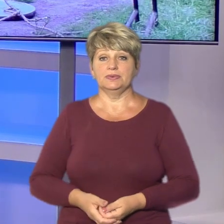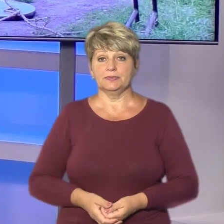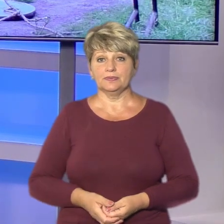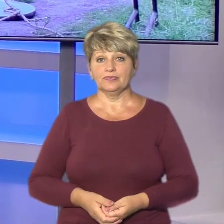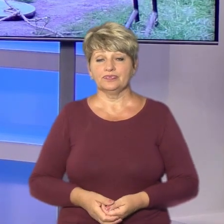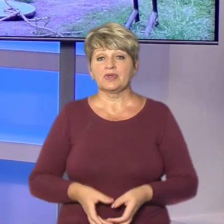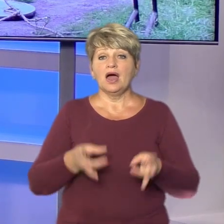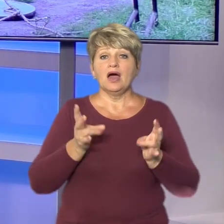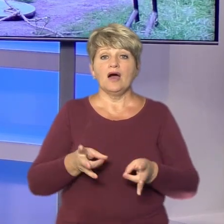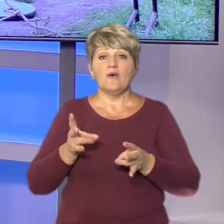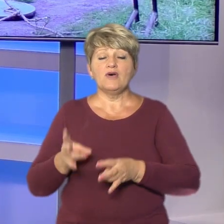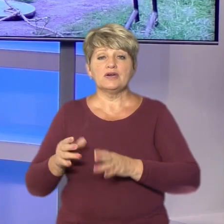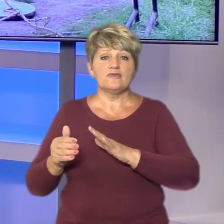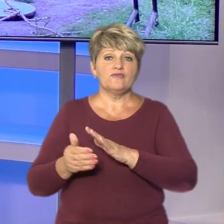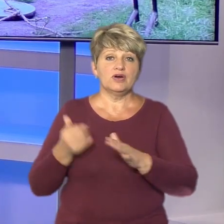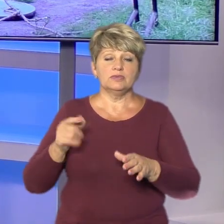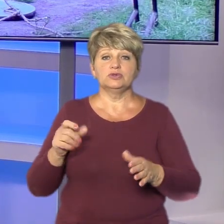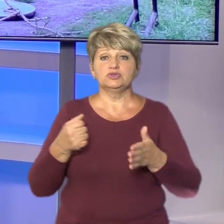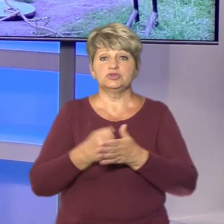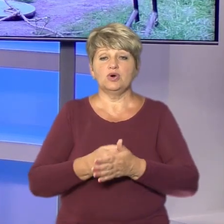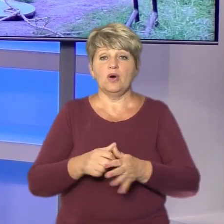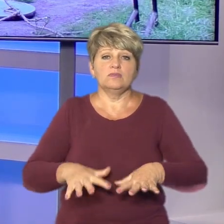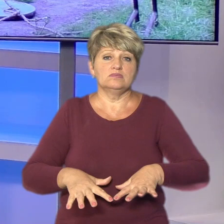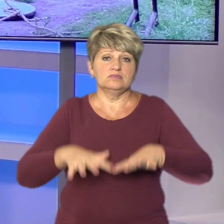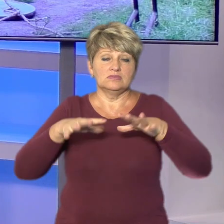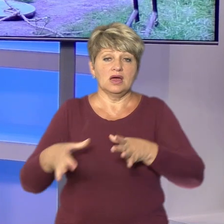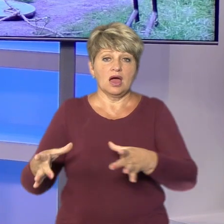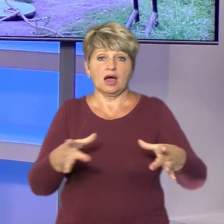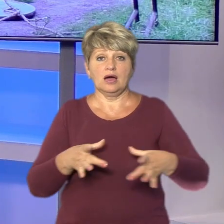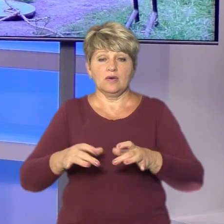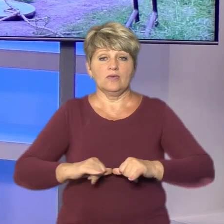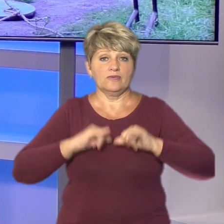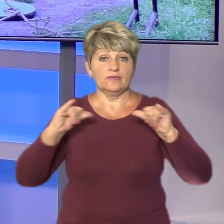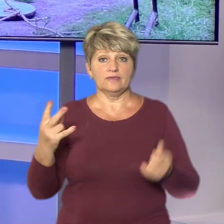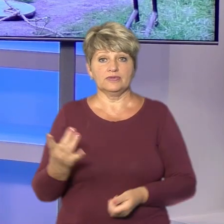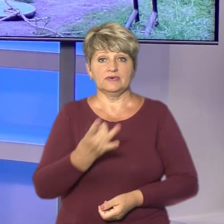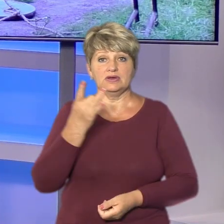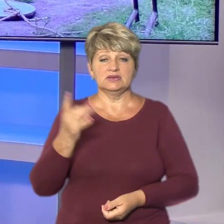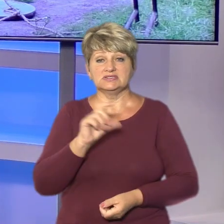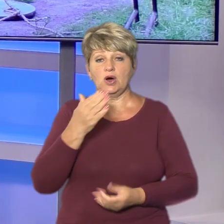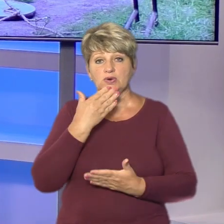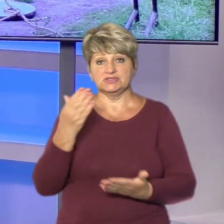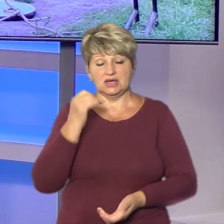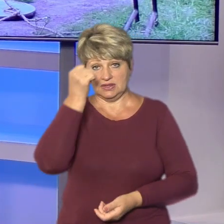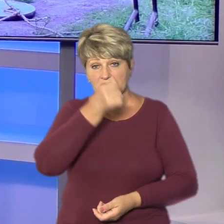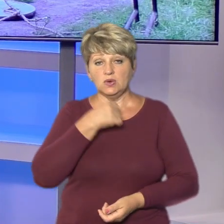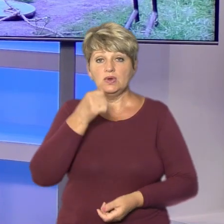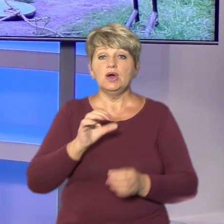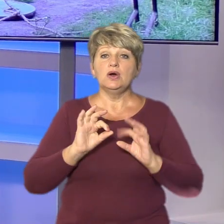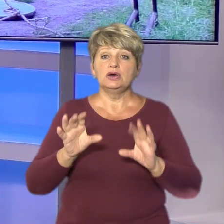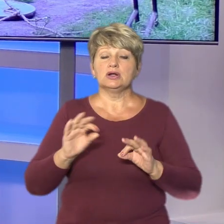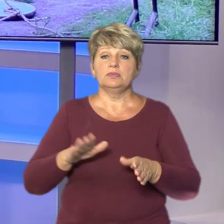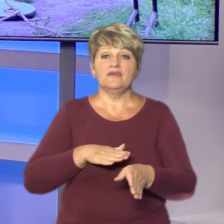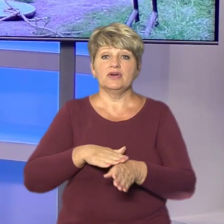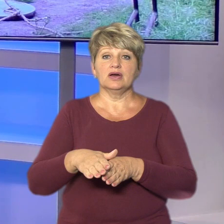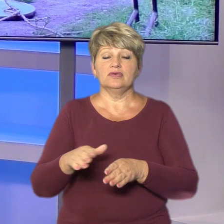Аварійних викликів щодо забитої каналізації у Черкасах побільшало вдвічі за останній рік, розповів виконувач обов'язків